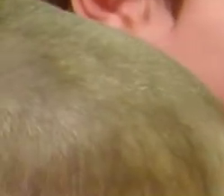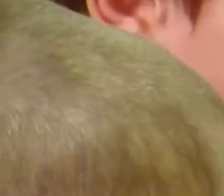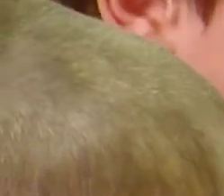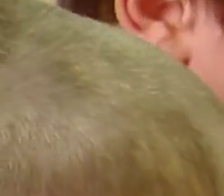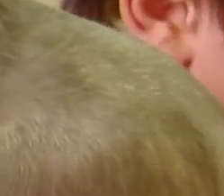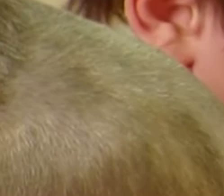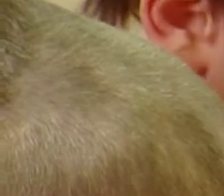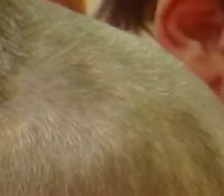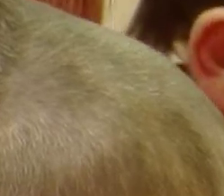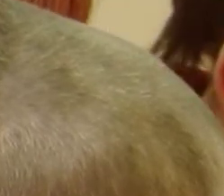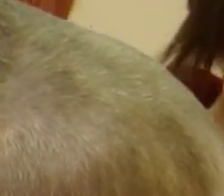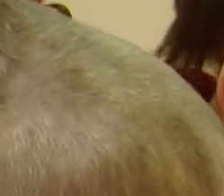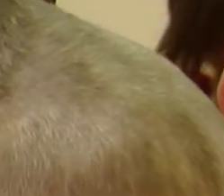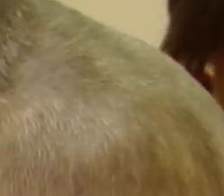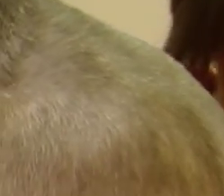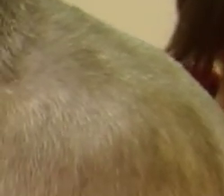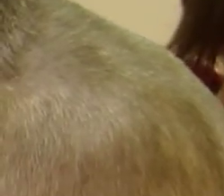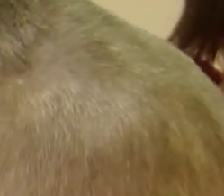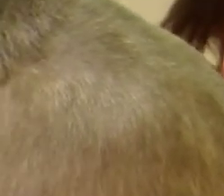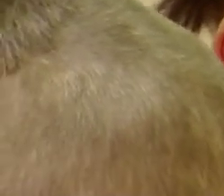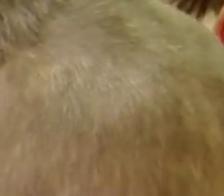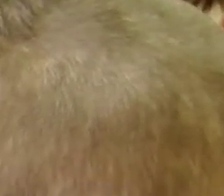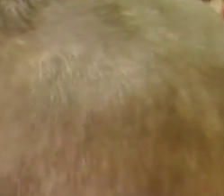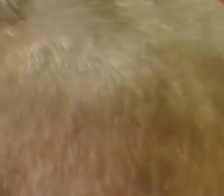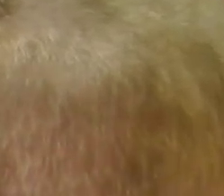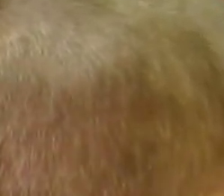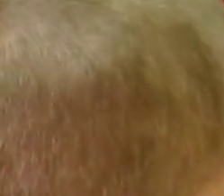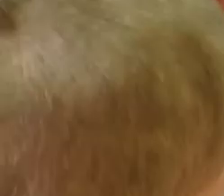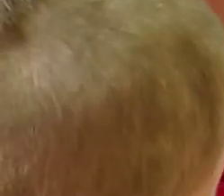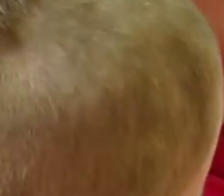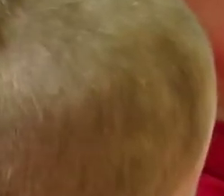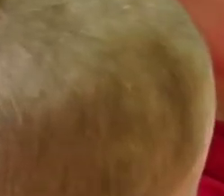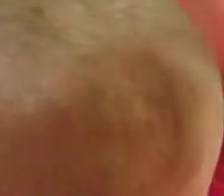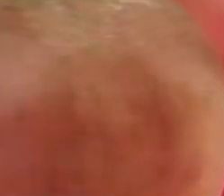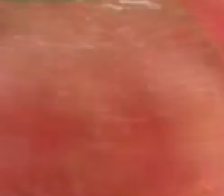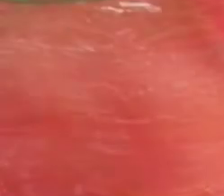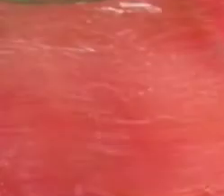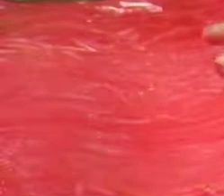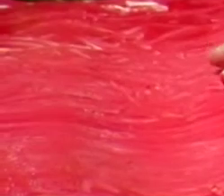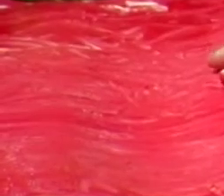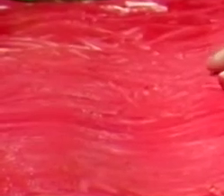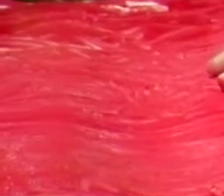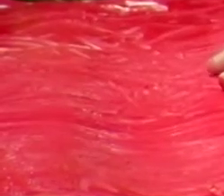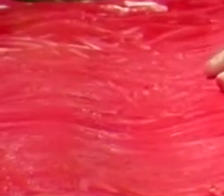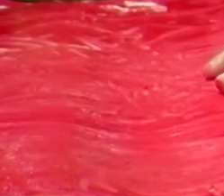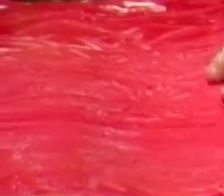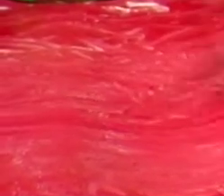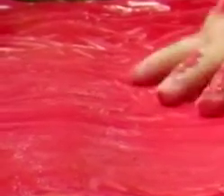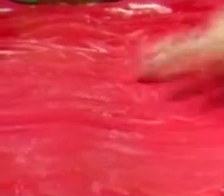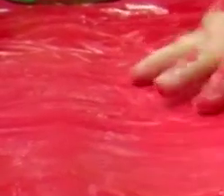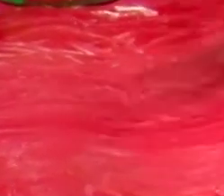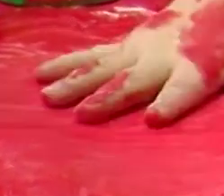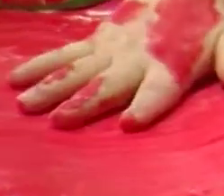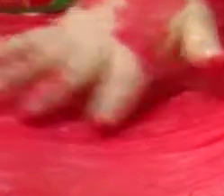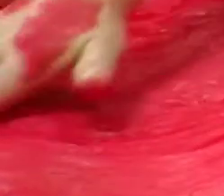ima eventualno nekakvu teškoću. Nekako mislimo da na taj način će i oni izrastat u ljude onako širokih